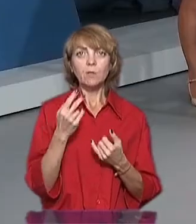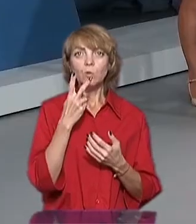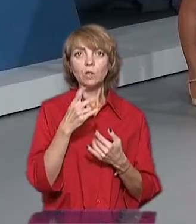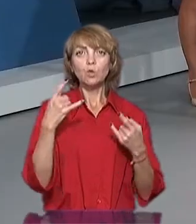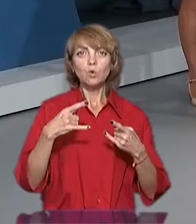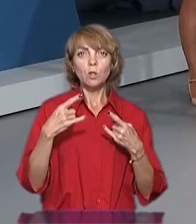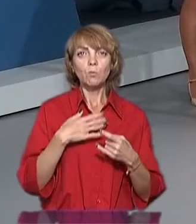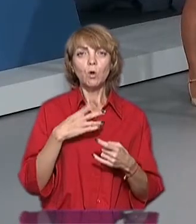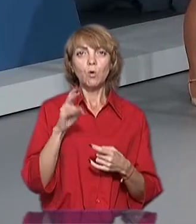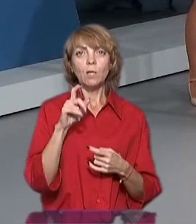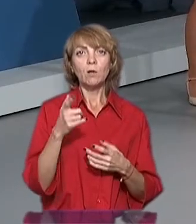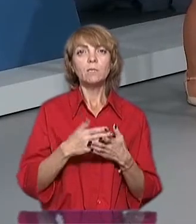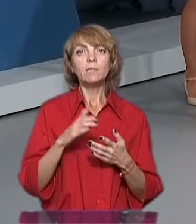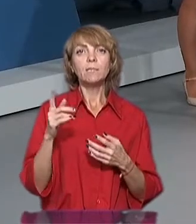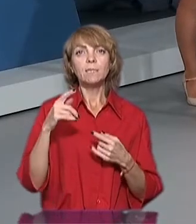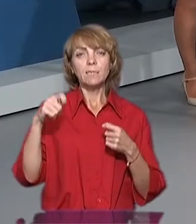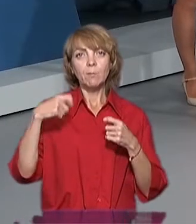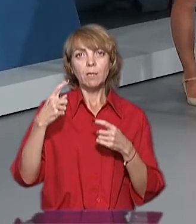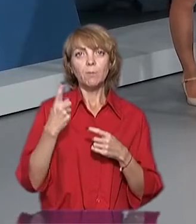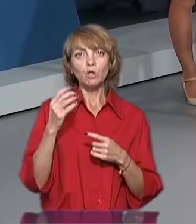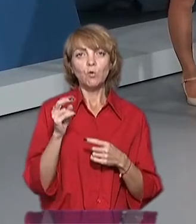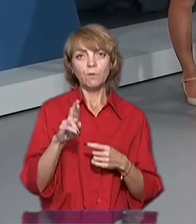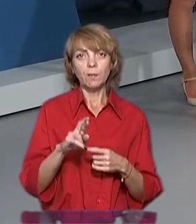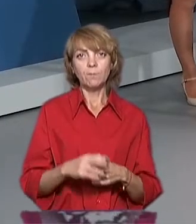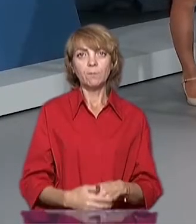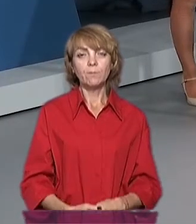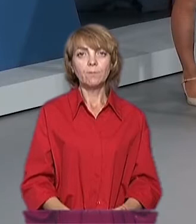сюжет моїх колег, який вони знімали 1 жовтня.